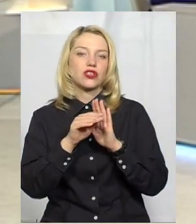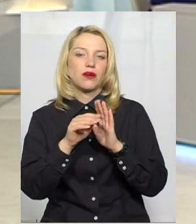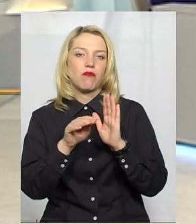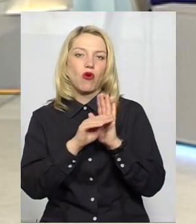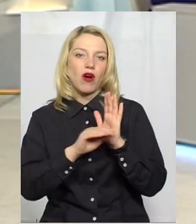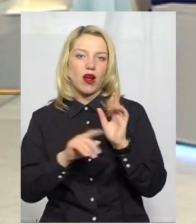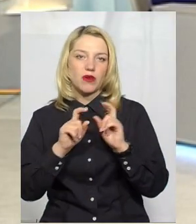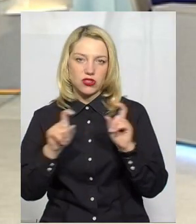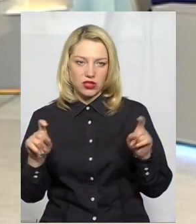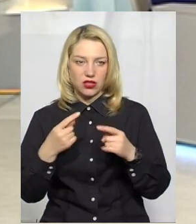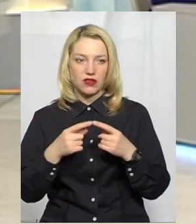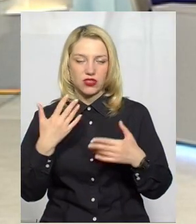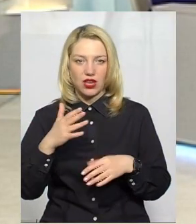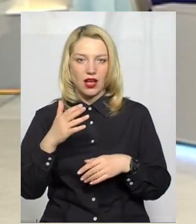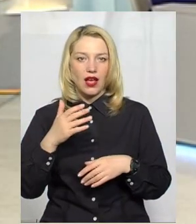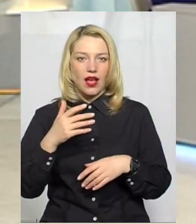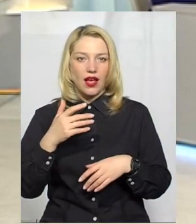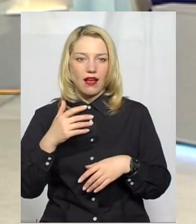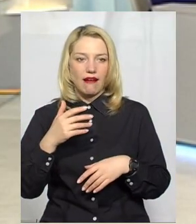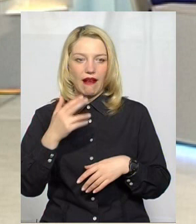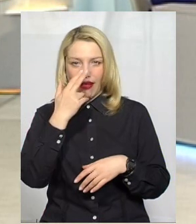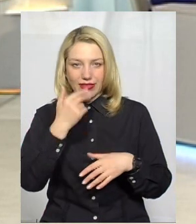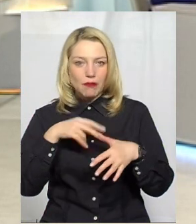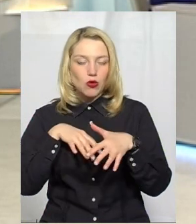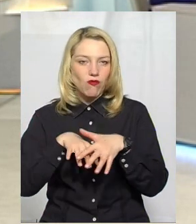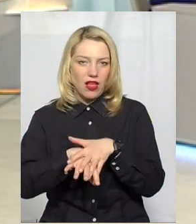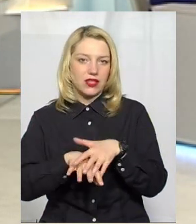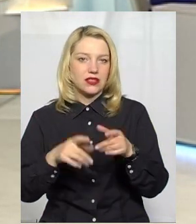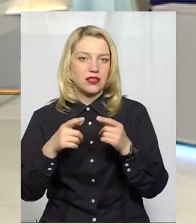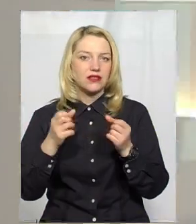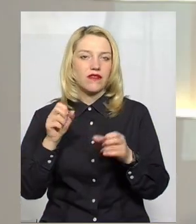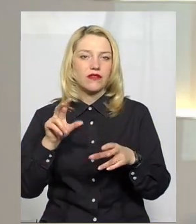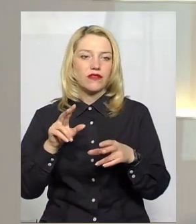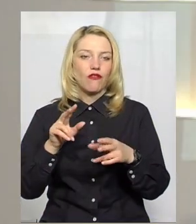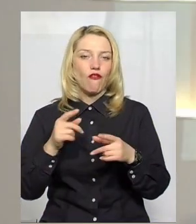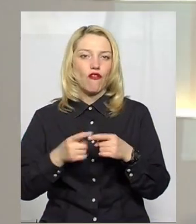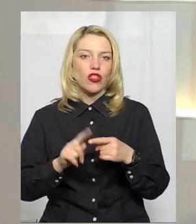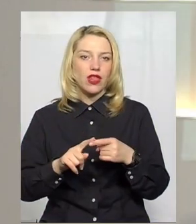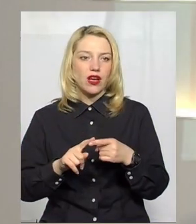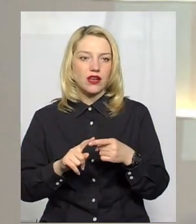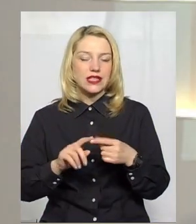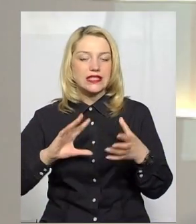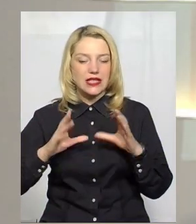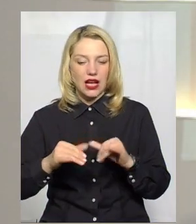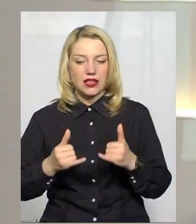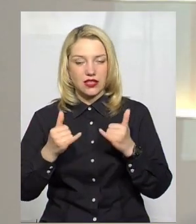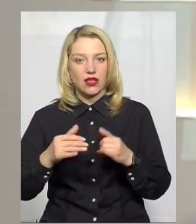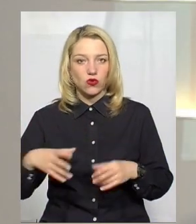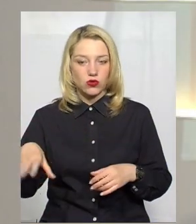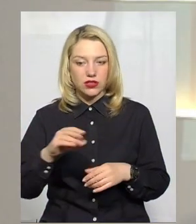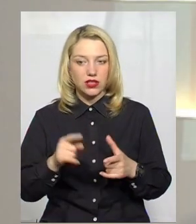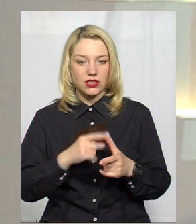певно, якось адаптувалася. Вона якась загальна для всіх, чи вчителі мають додатково